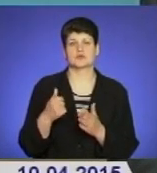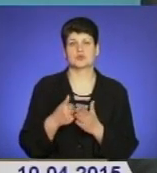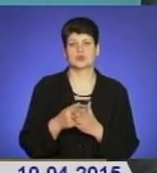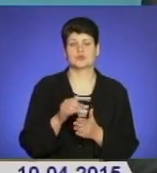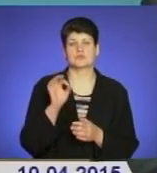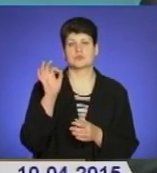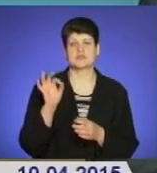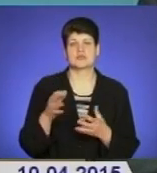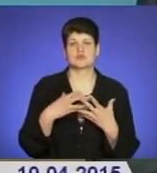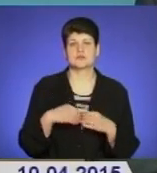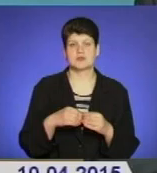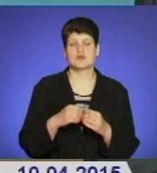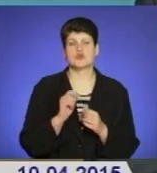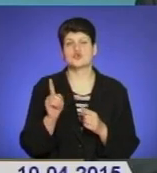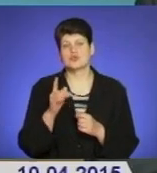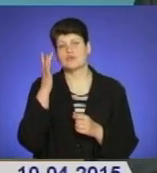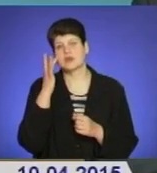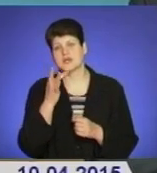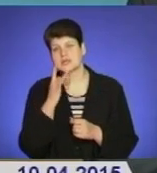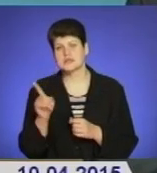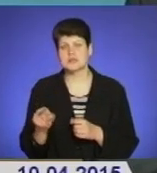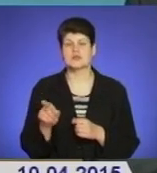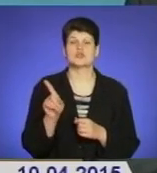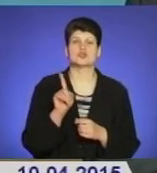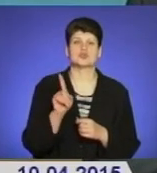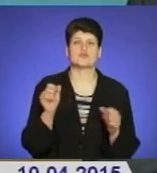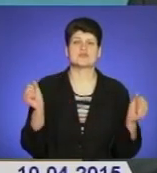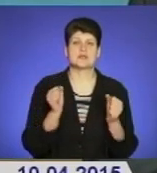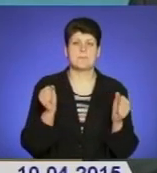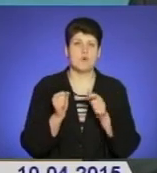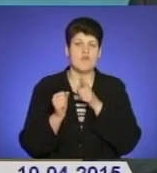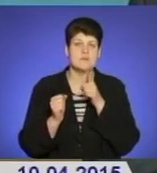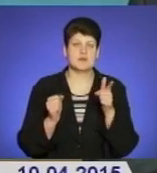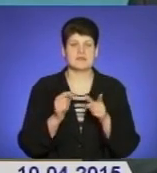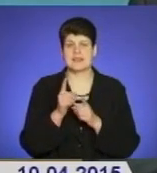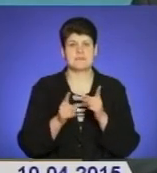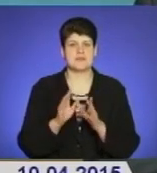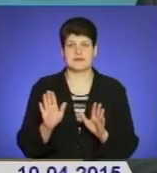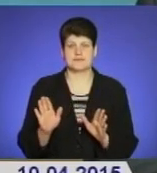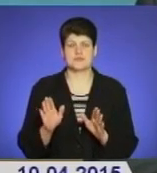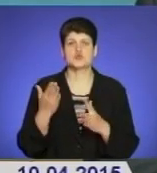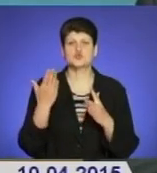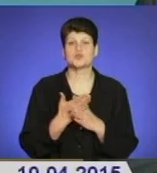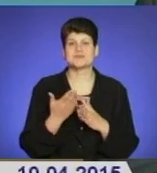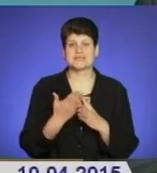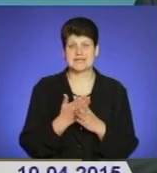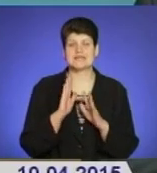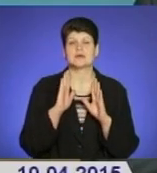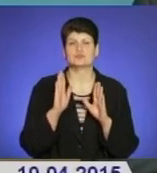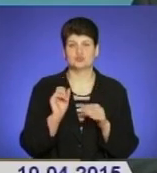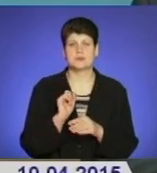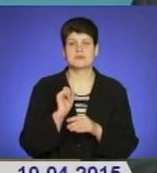сім'ї, і вона є що в літній період, що зимовий період, вона незмінна. Субсидія буде